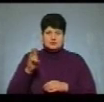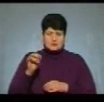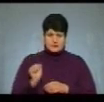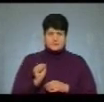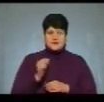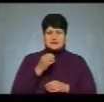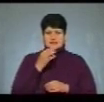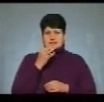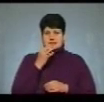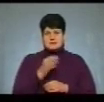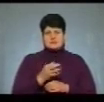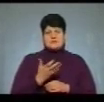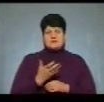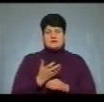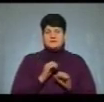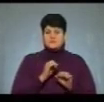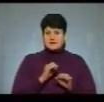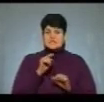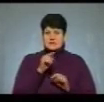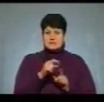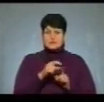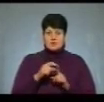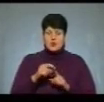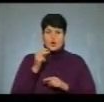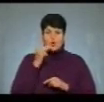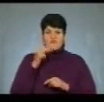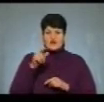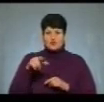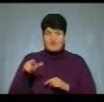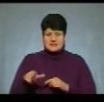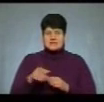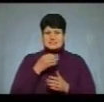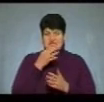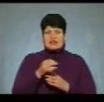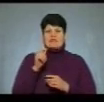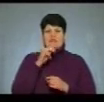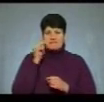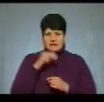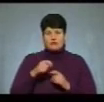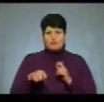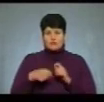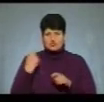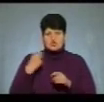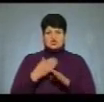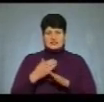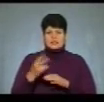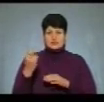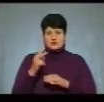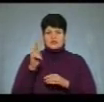Олександра Цюха Людмила Петровець. За її словами, обвинувачуваних визнали винними у правопорушенні за частиною 2 статті